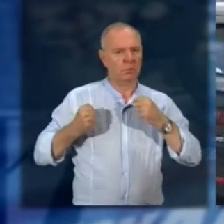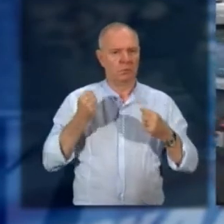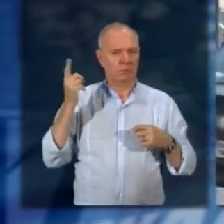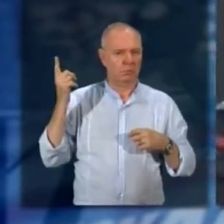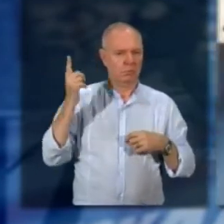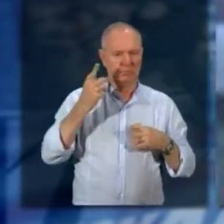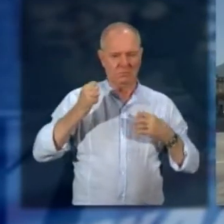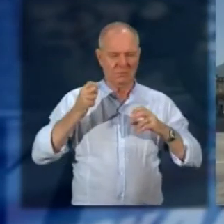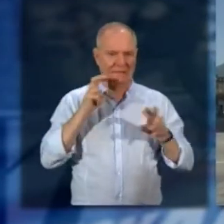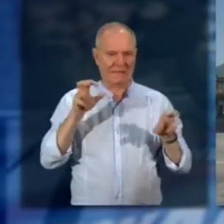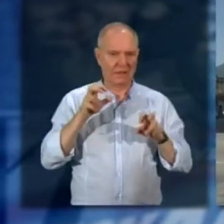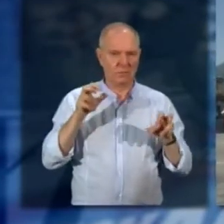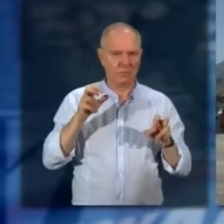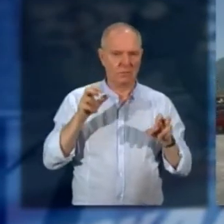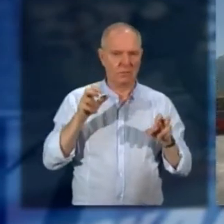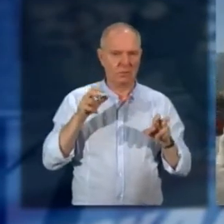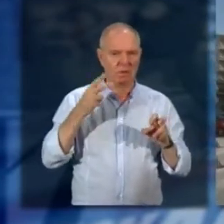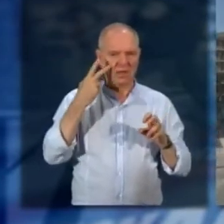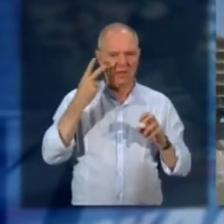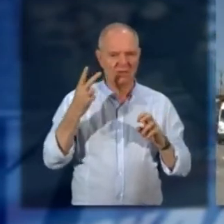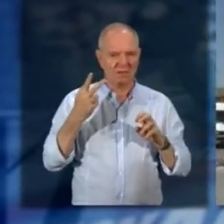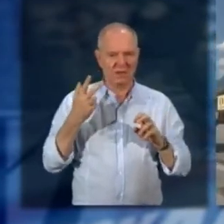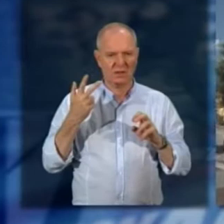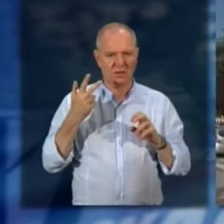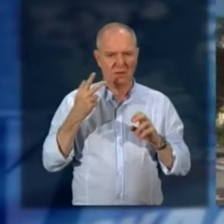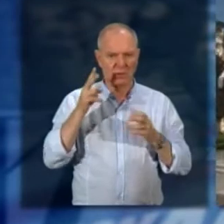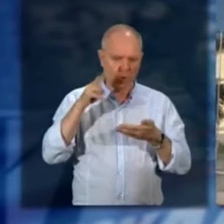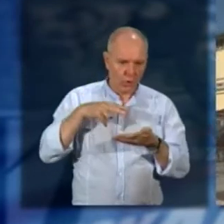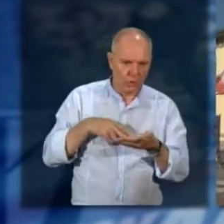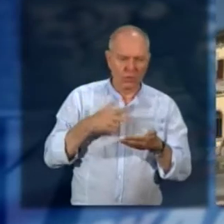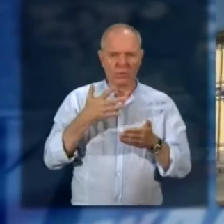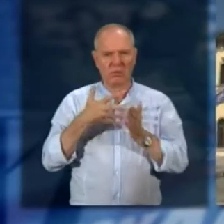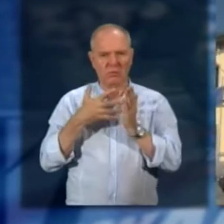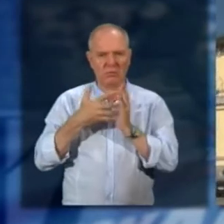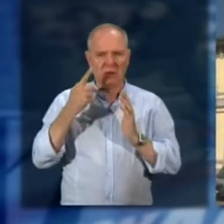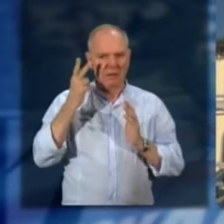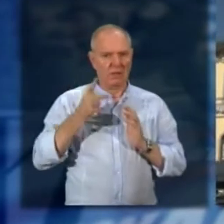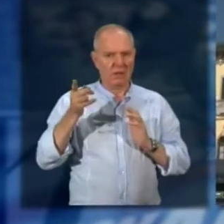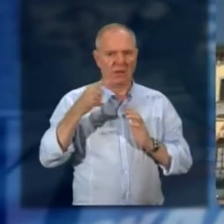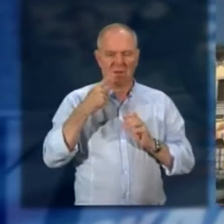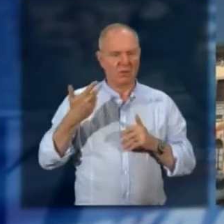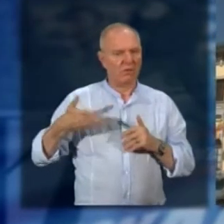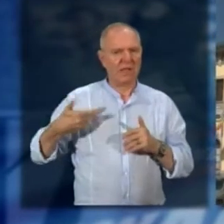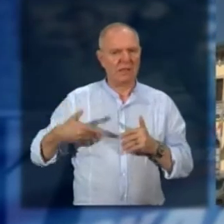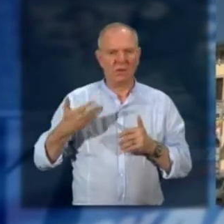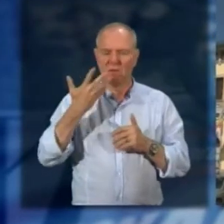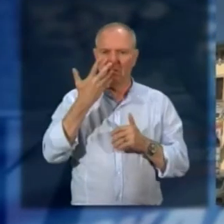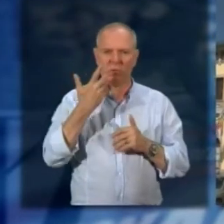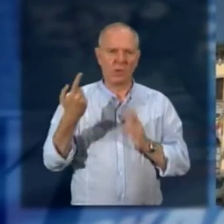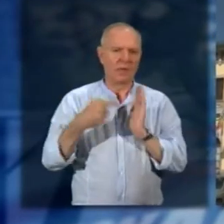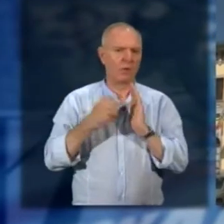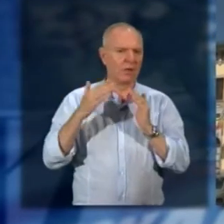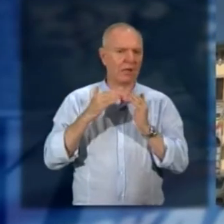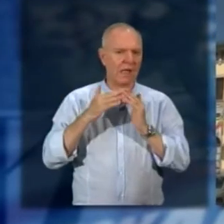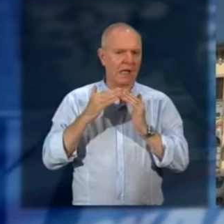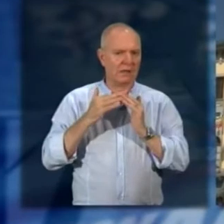di particolare nervosismo. Si è mostrato disturbato dalle verifiche dei militari, dichiarandosi estremamente infastidito e desideroso di rientrare a casa